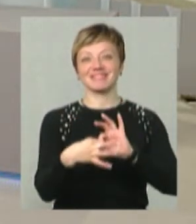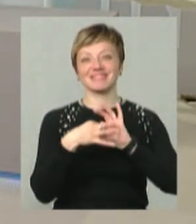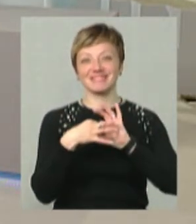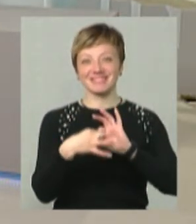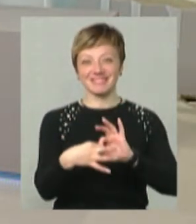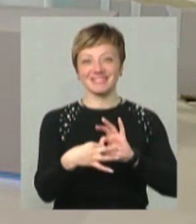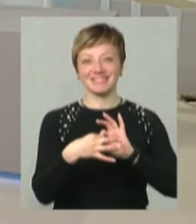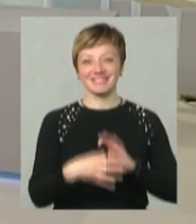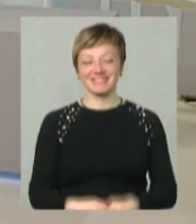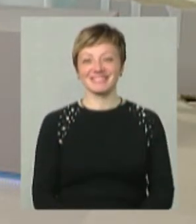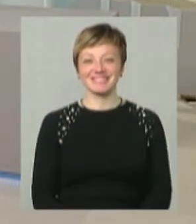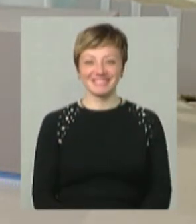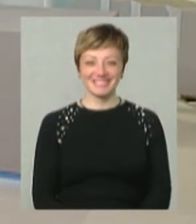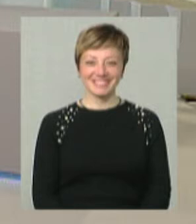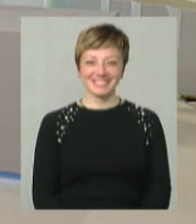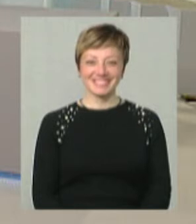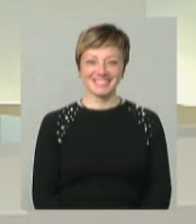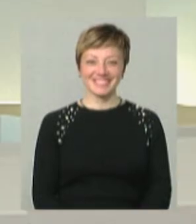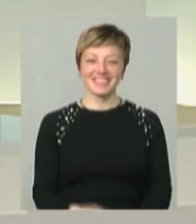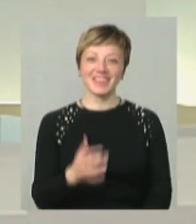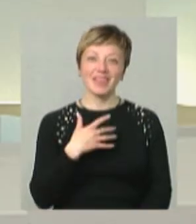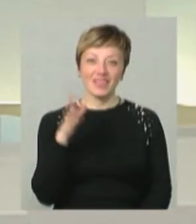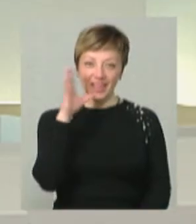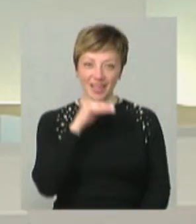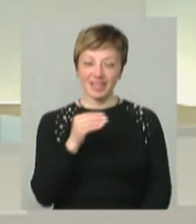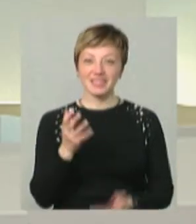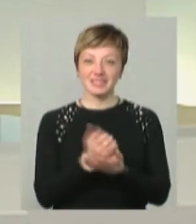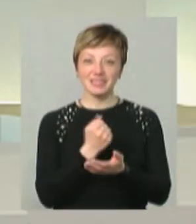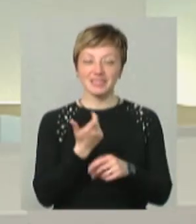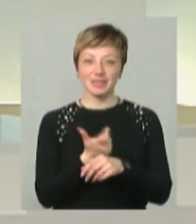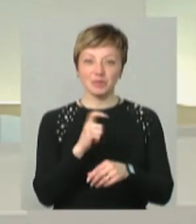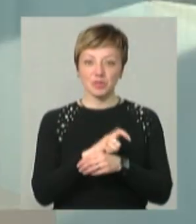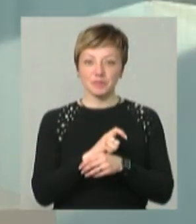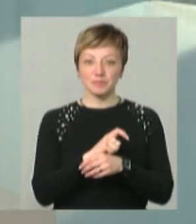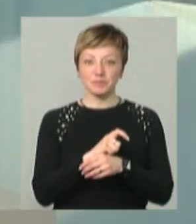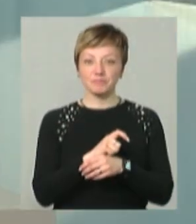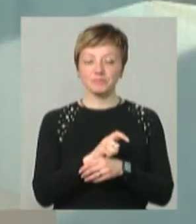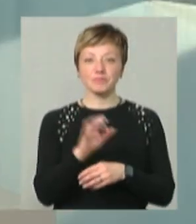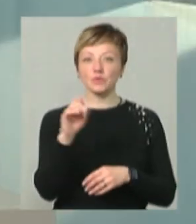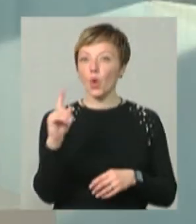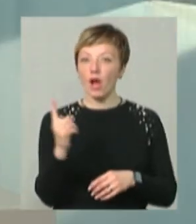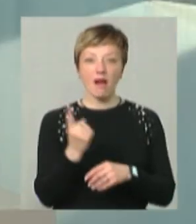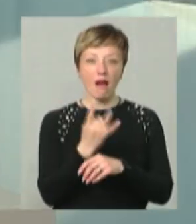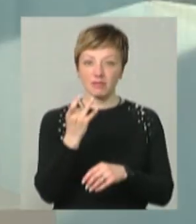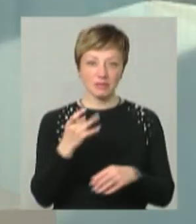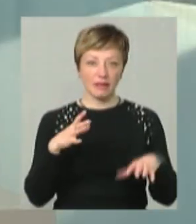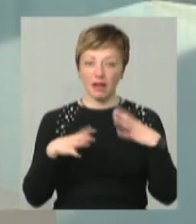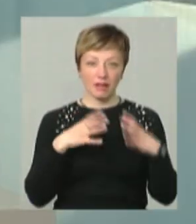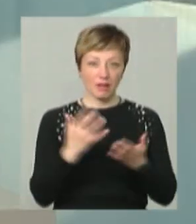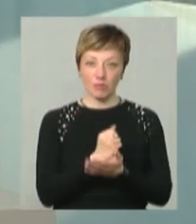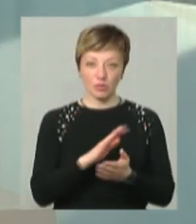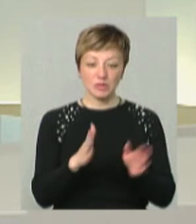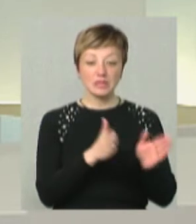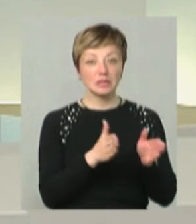петелька і крючочок. Де більшого вдається усе ж таки, так? Ну, зразу за один тренинг, звичайно, не зробиш. Це